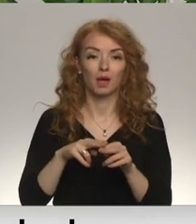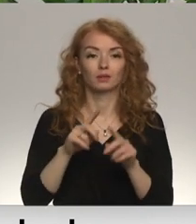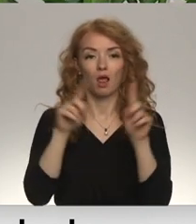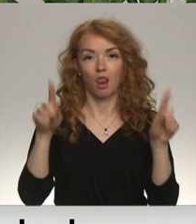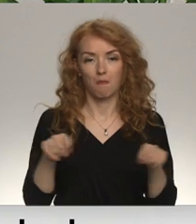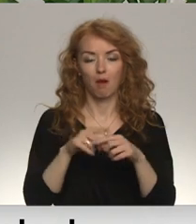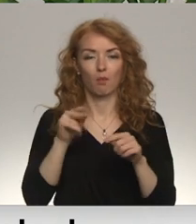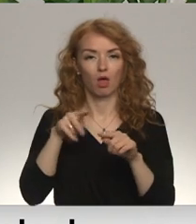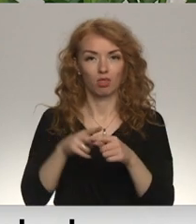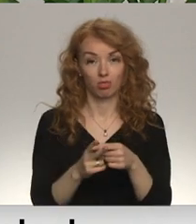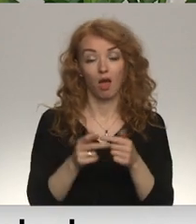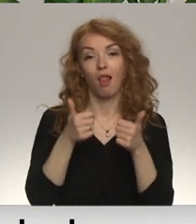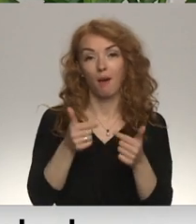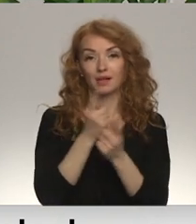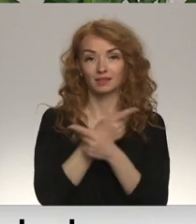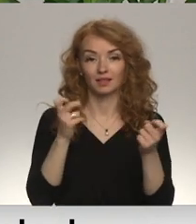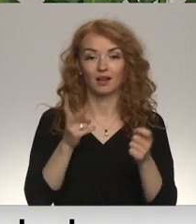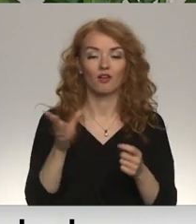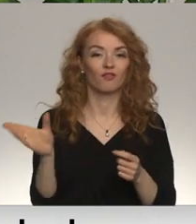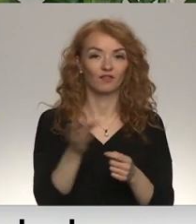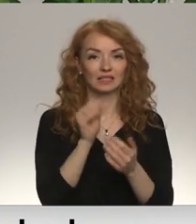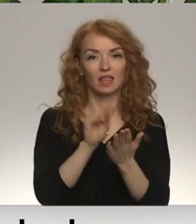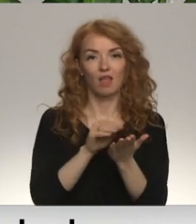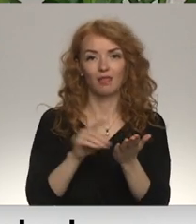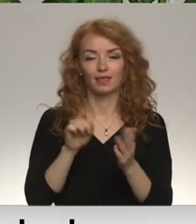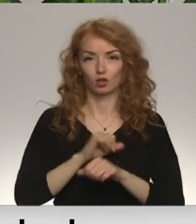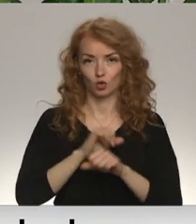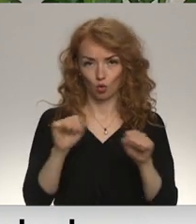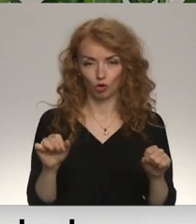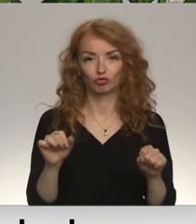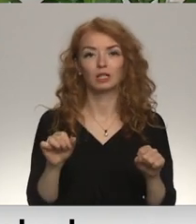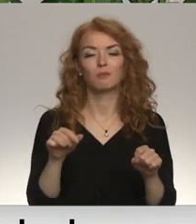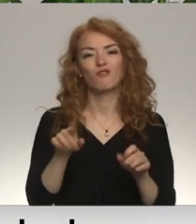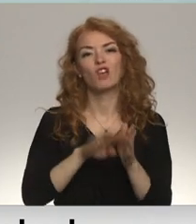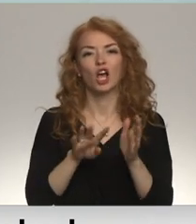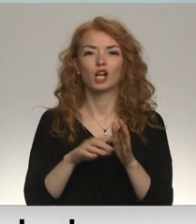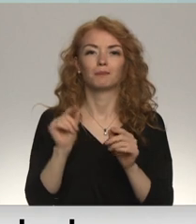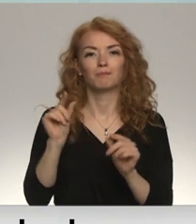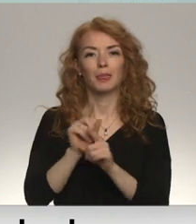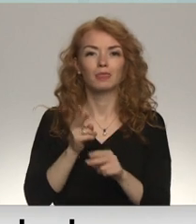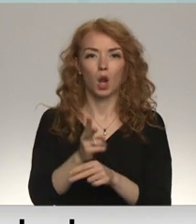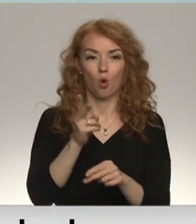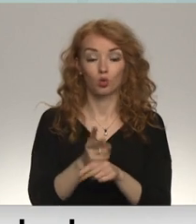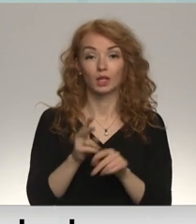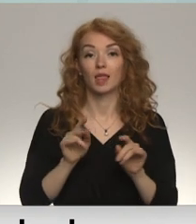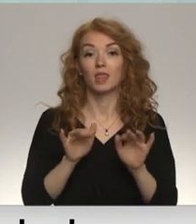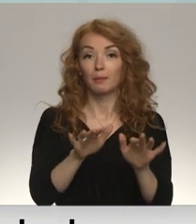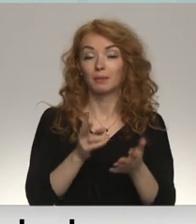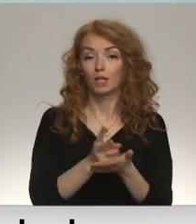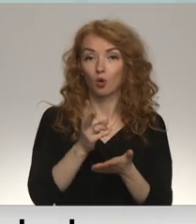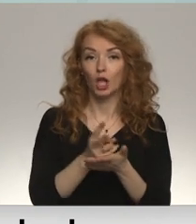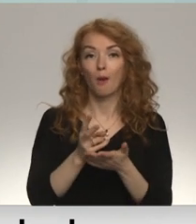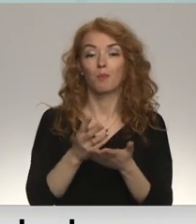uzkāra. Tā labā ziņa, protams, ir, ka visi dati ir drošībā, tā ir vairāk tāda drausēšanas lieta. Darbības traucējumus